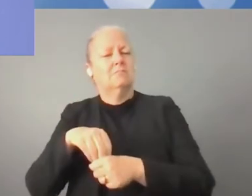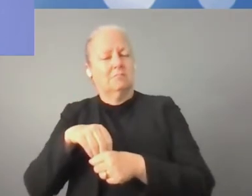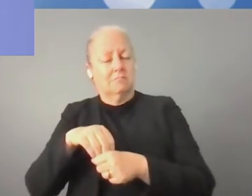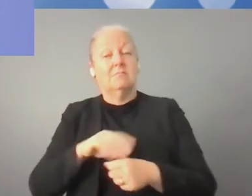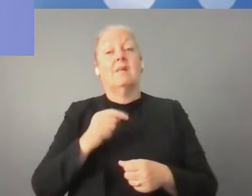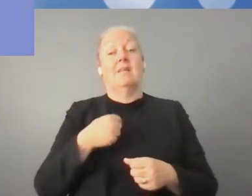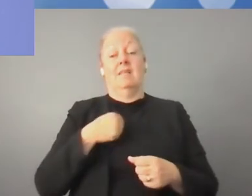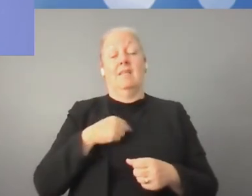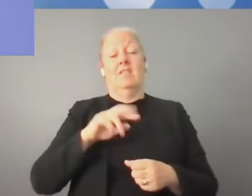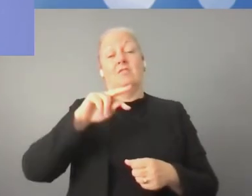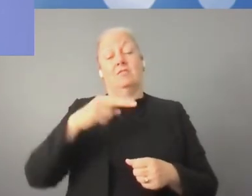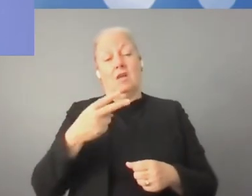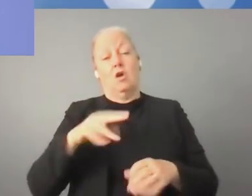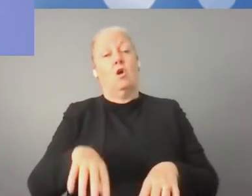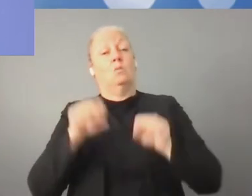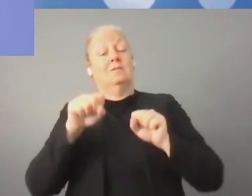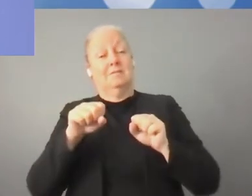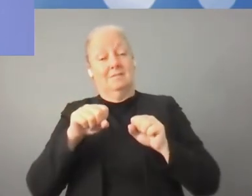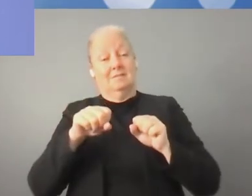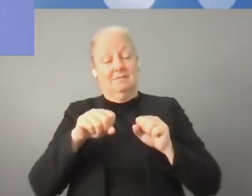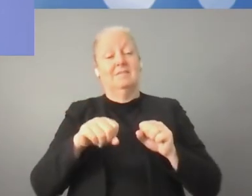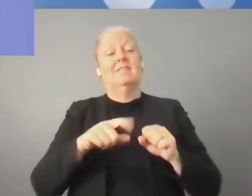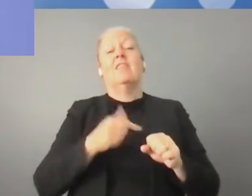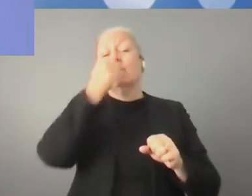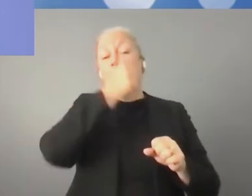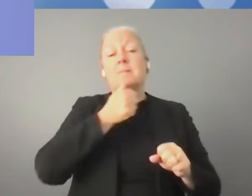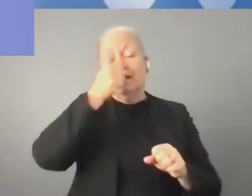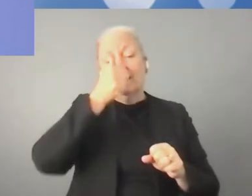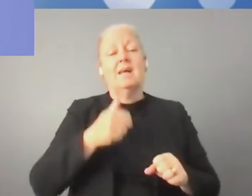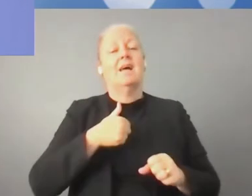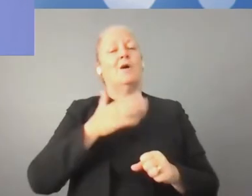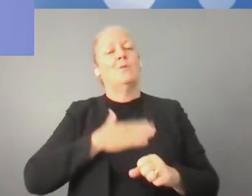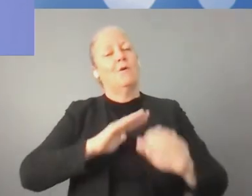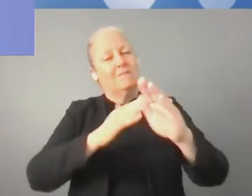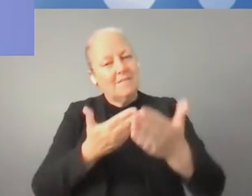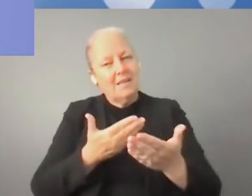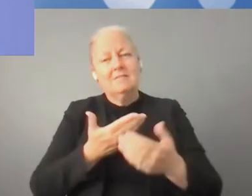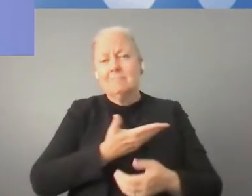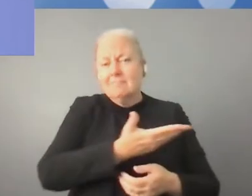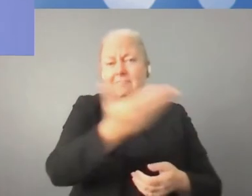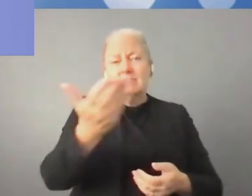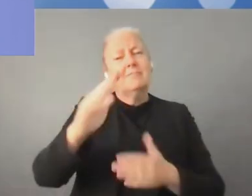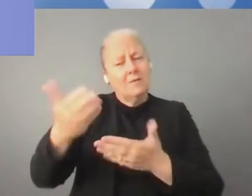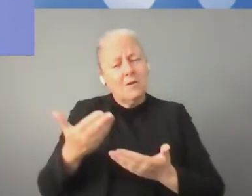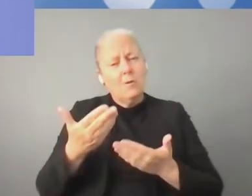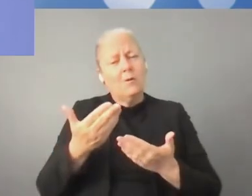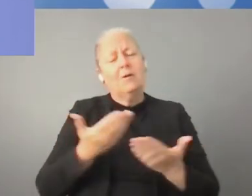komercyjnymi. I chcę jeszcze powiedzieć, że ponieważ my będziemy kolejnym państwem